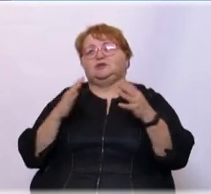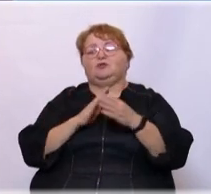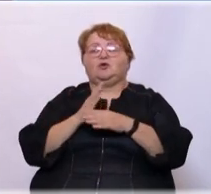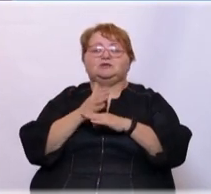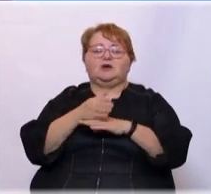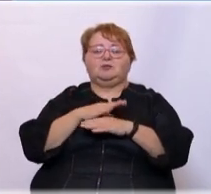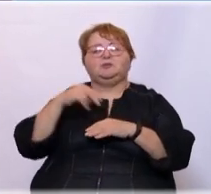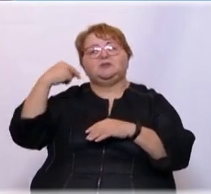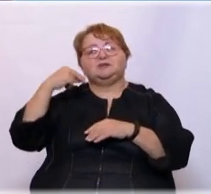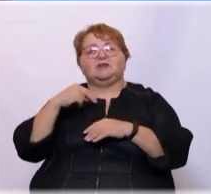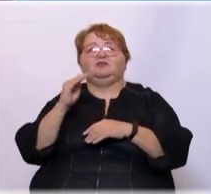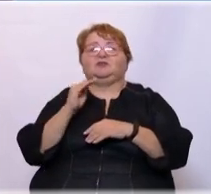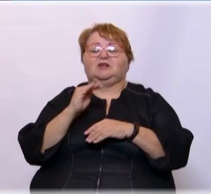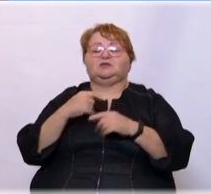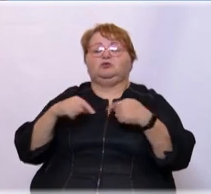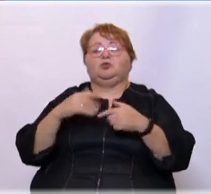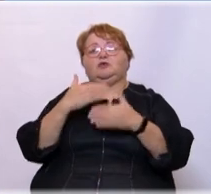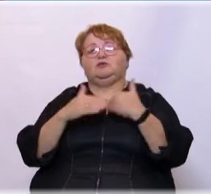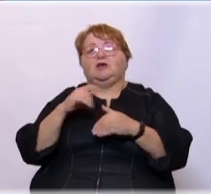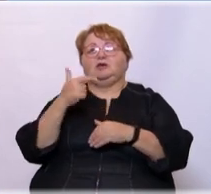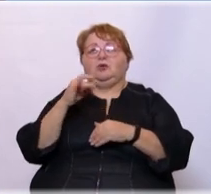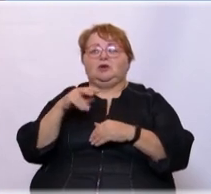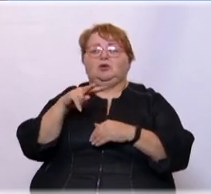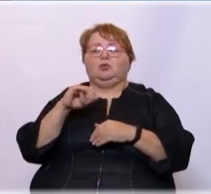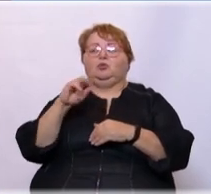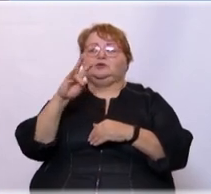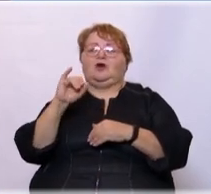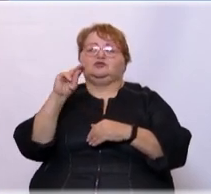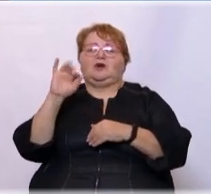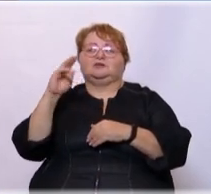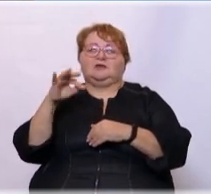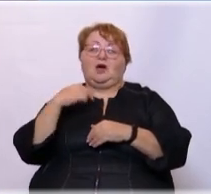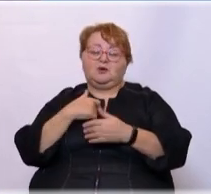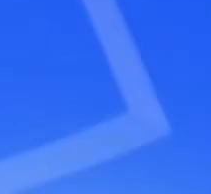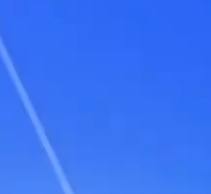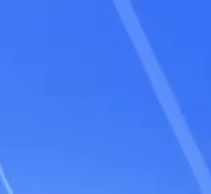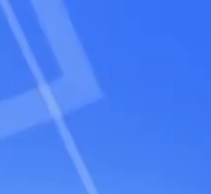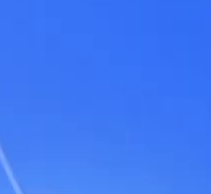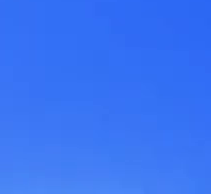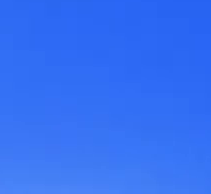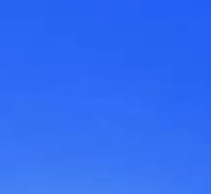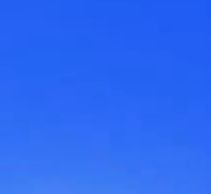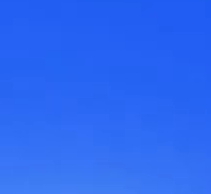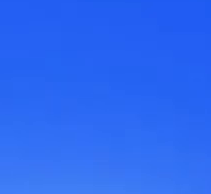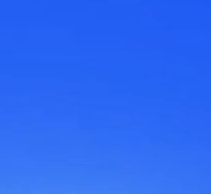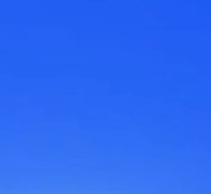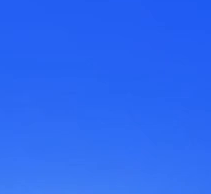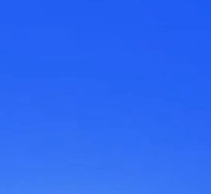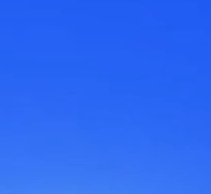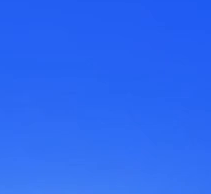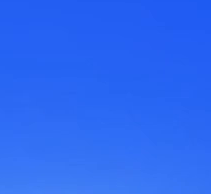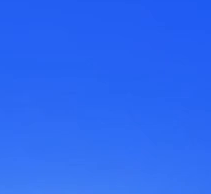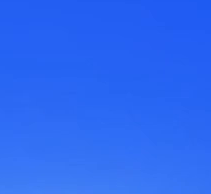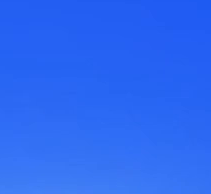был президент Федерации футбола инвалидов России Георгий Луначарский. Ну, а мы продолжаем. Спасибо. Что Идея.